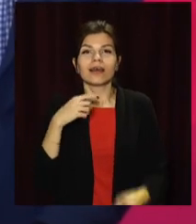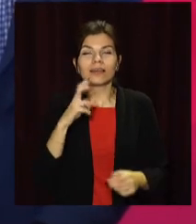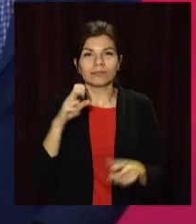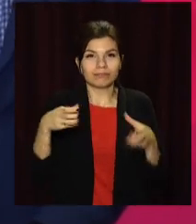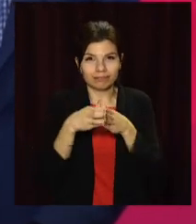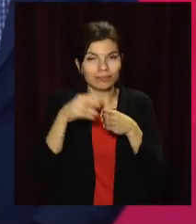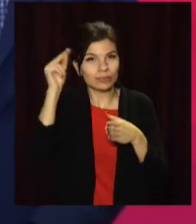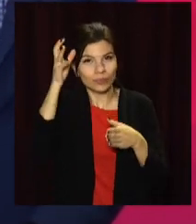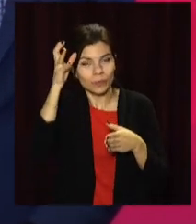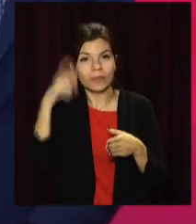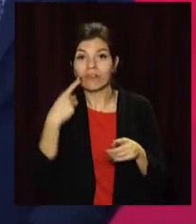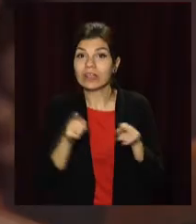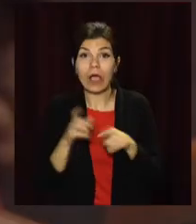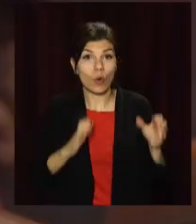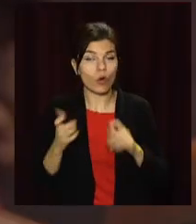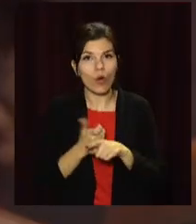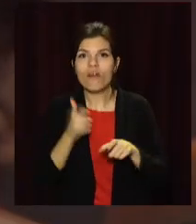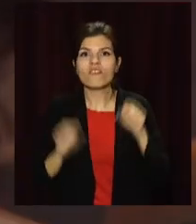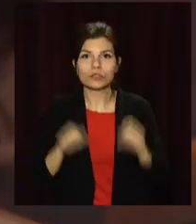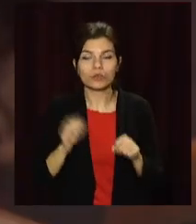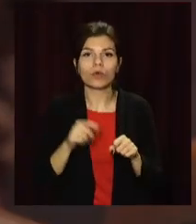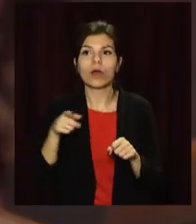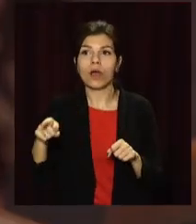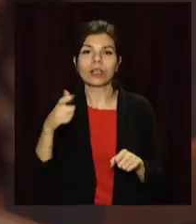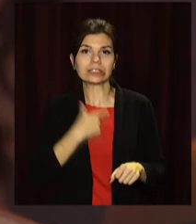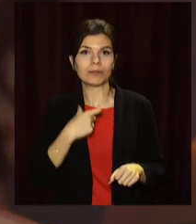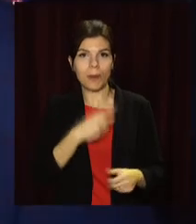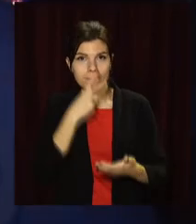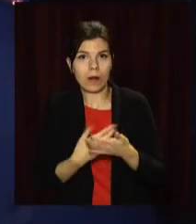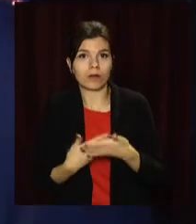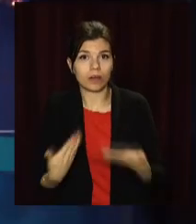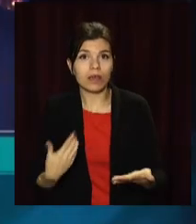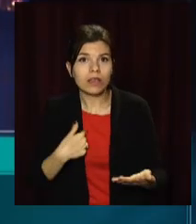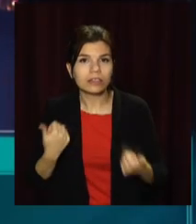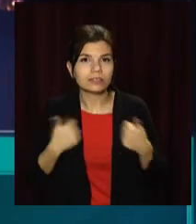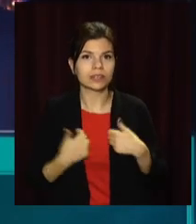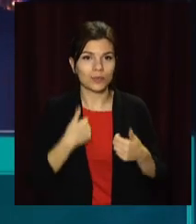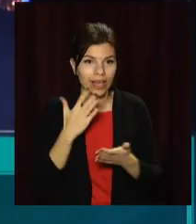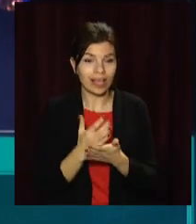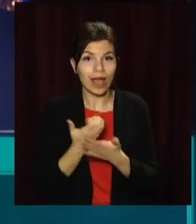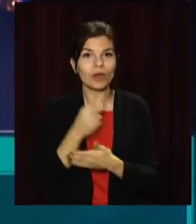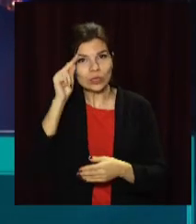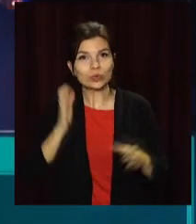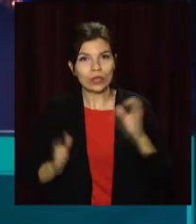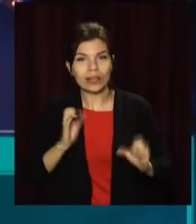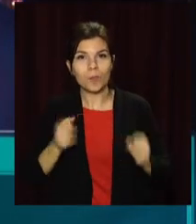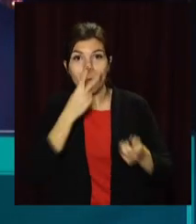такі конкурси для студентів – гарна можливість заявити про себе та свої таланти. Цим конкурсом облдержадміністрація